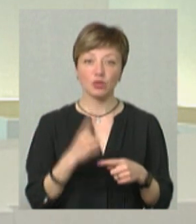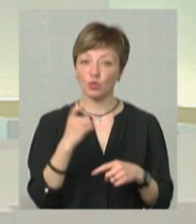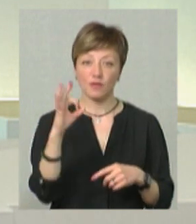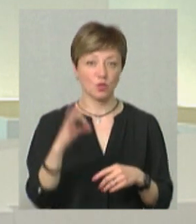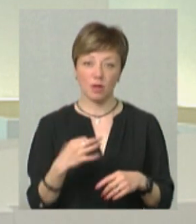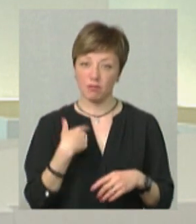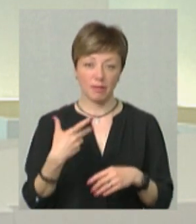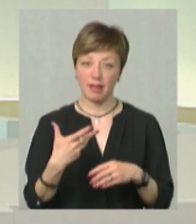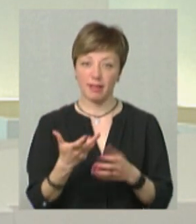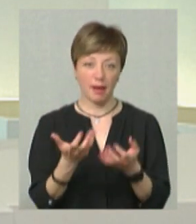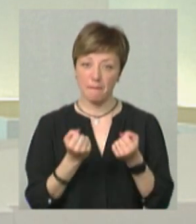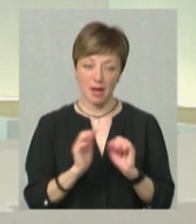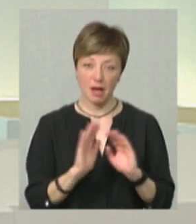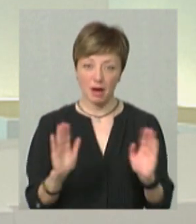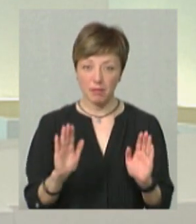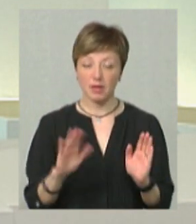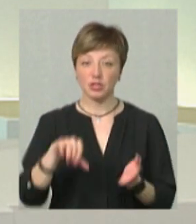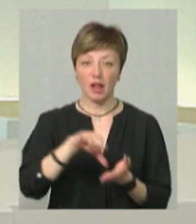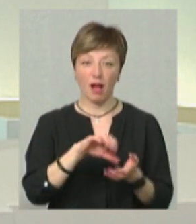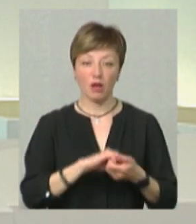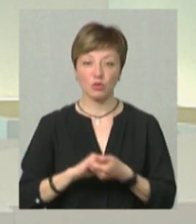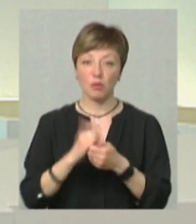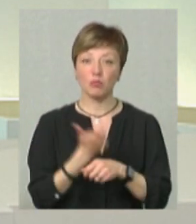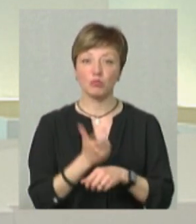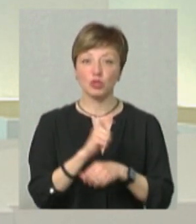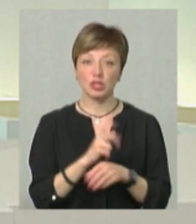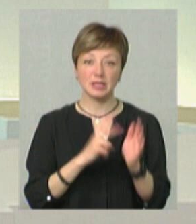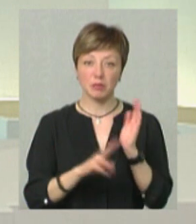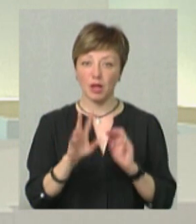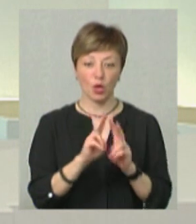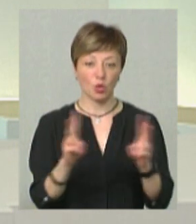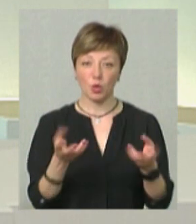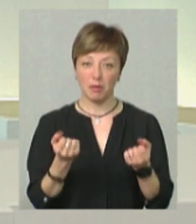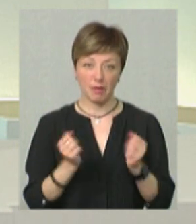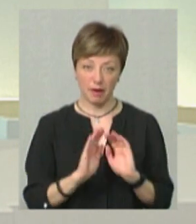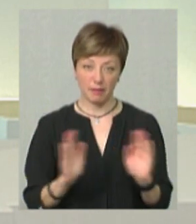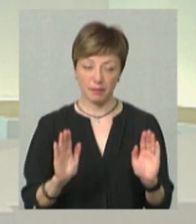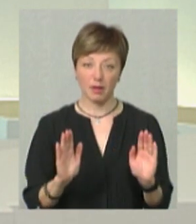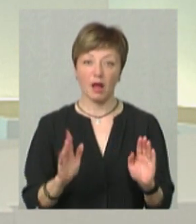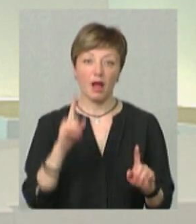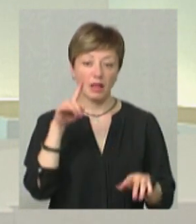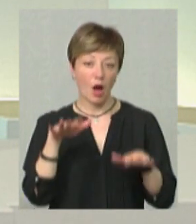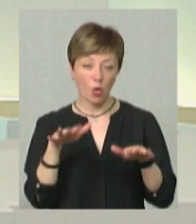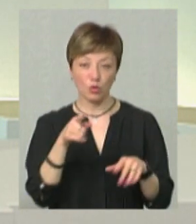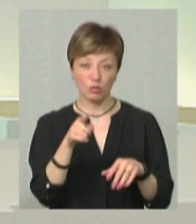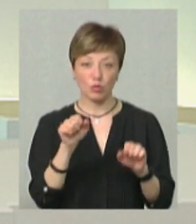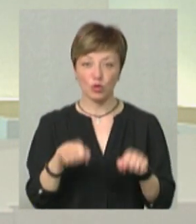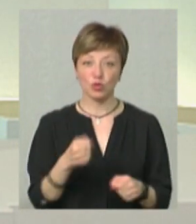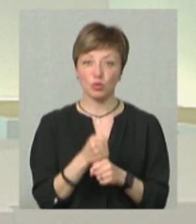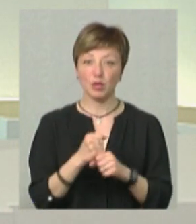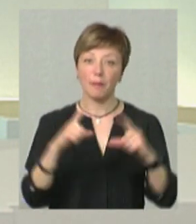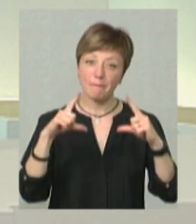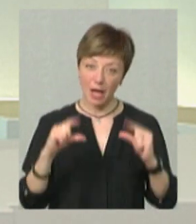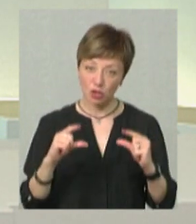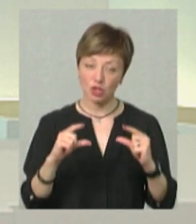100%, особливо члени асоціації. Більше, ніж 75% ніхто не бере. На розсуд ріелтора він може зробити